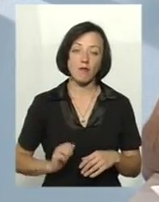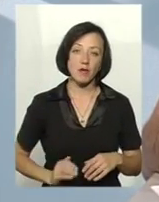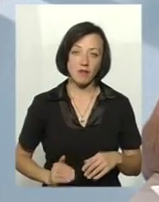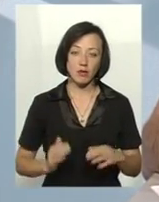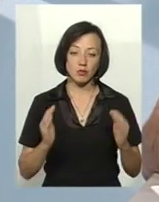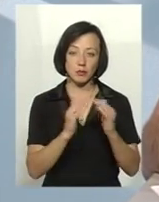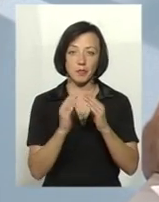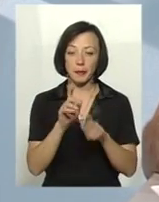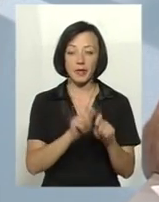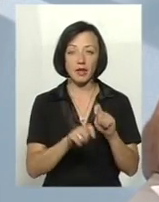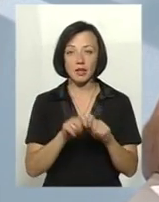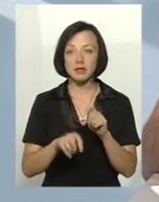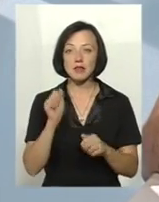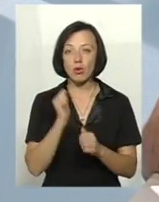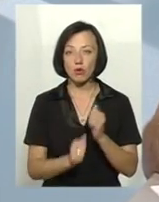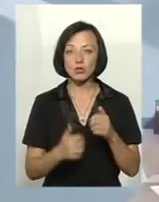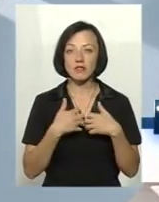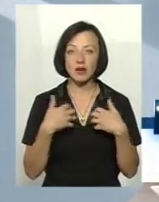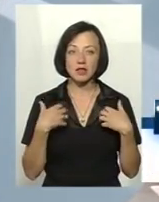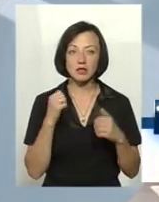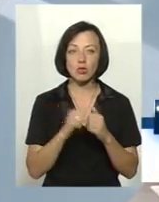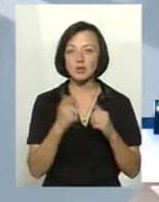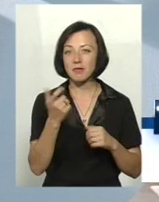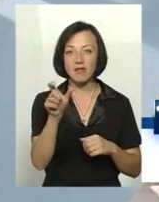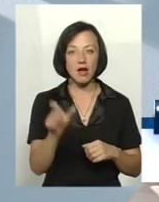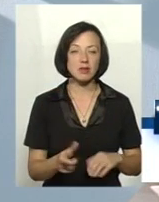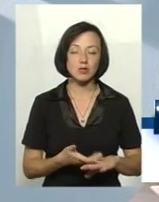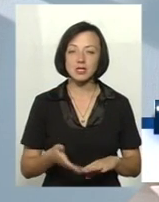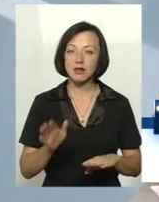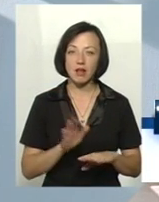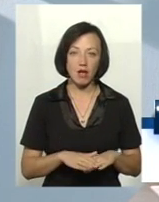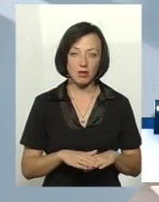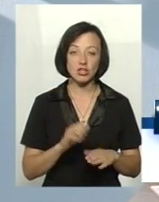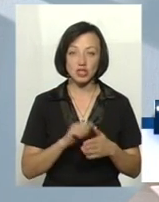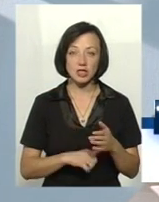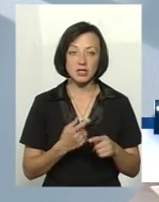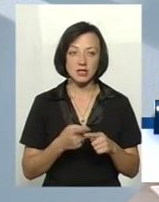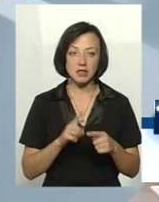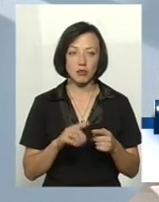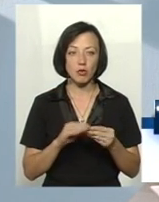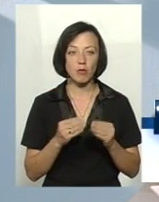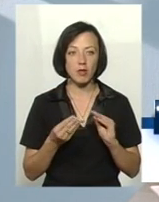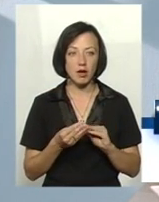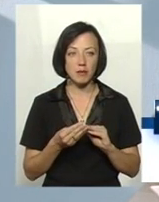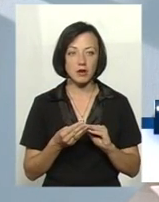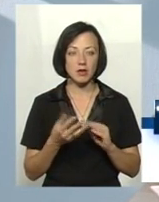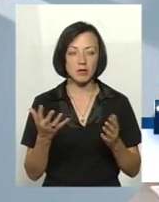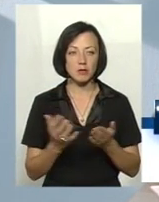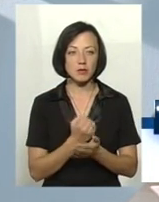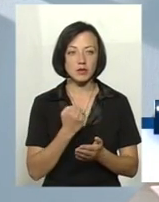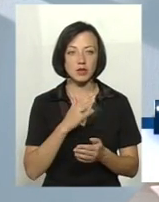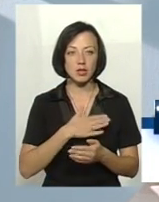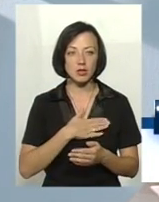секторі проконтролювати за кожною твариною, за кожним власником дуже складно. Через що от у нас проблеми і з виходом нашої